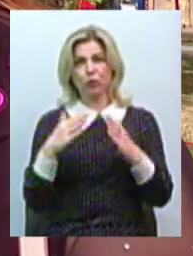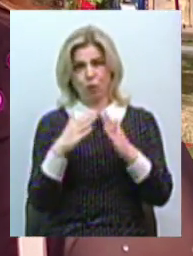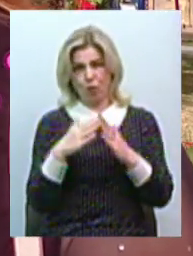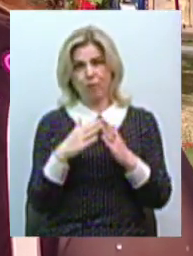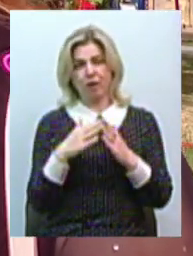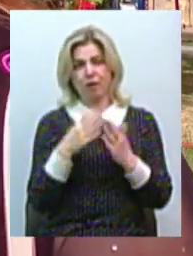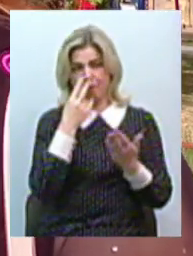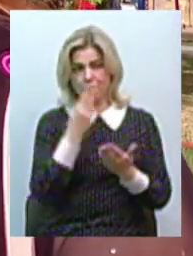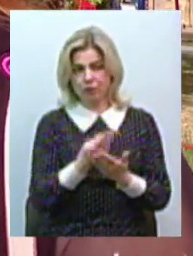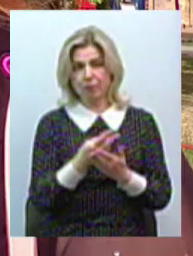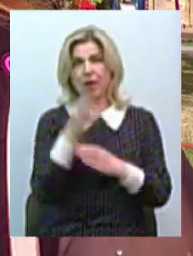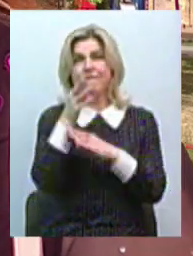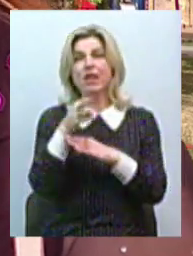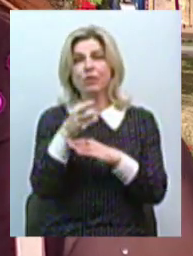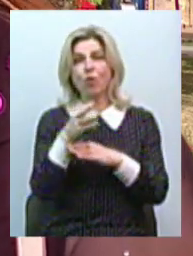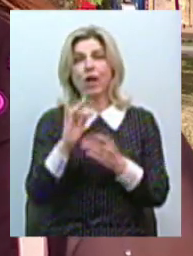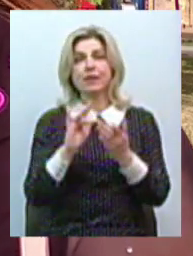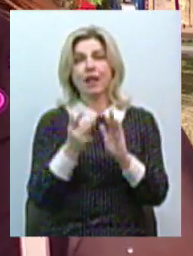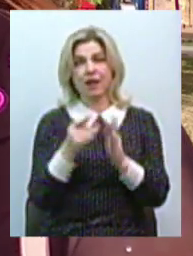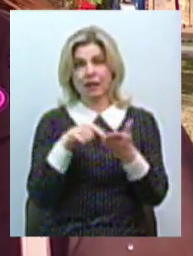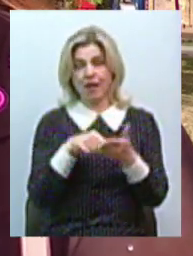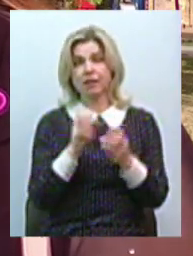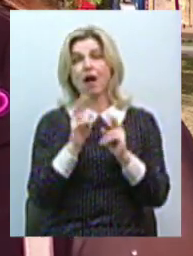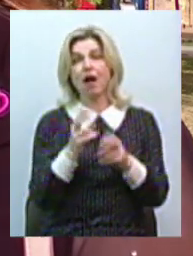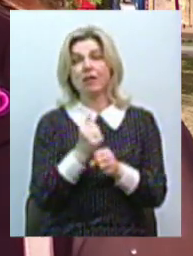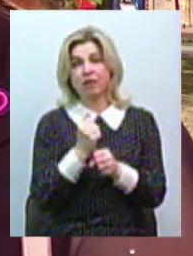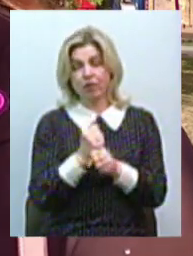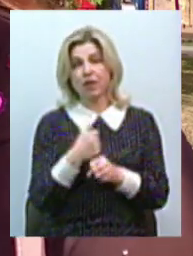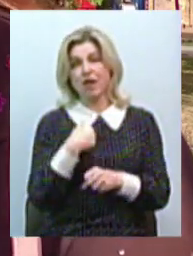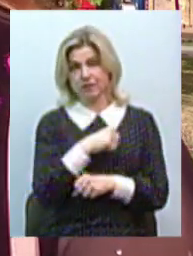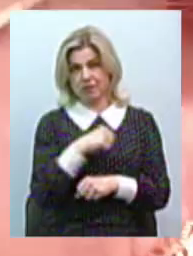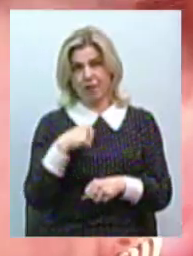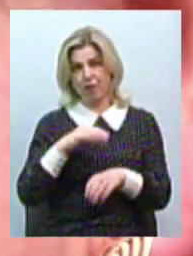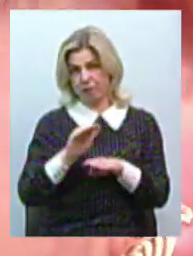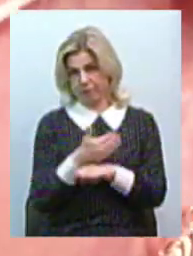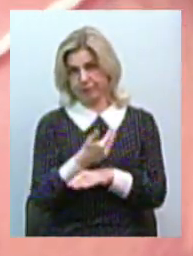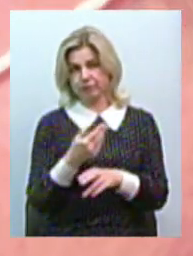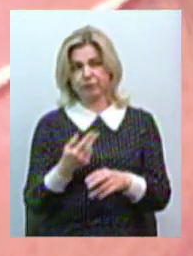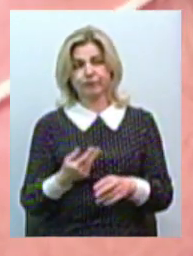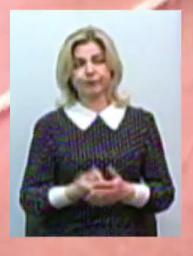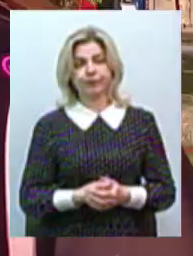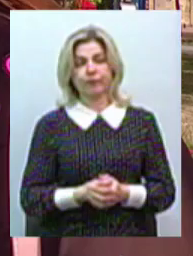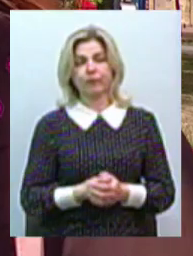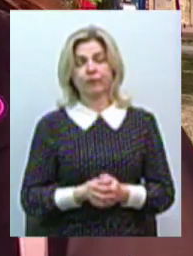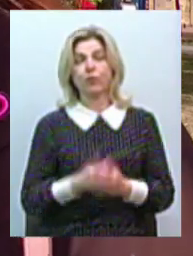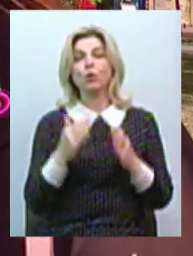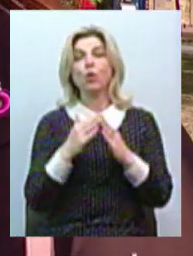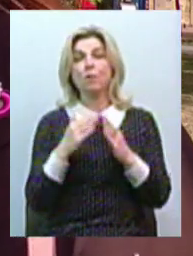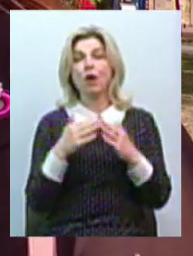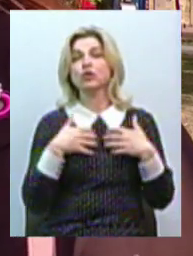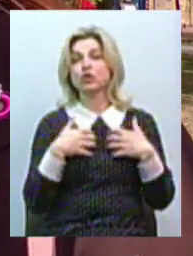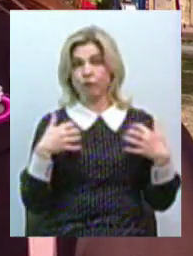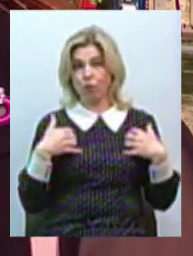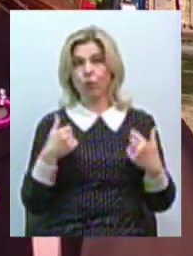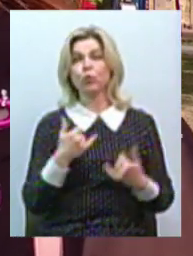подивившись відео в інтернеті, як це робити, сама його без проблем витащила. Домашні тварини є, але ми